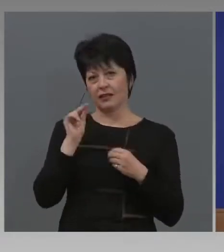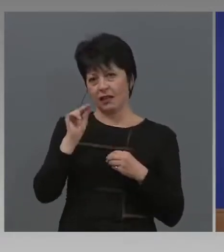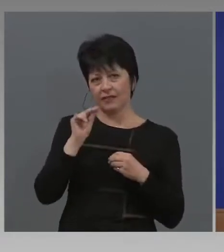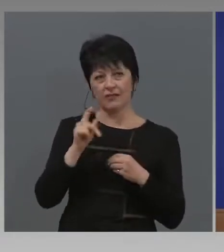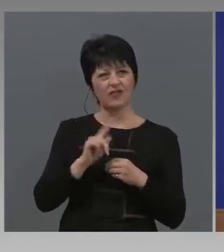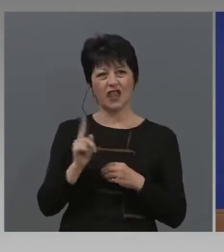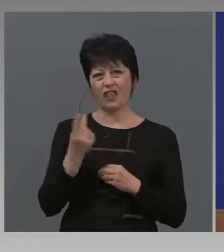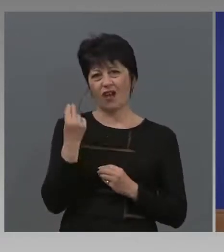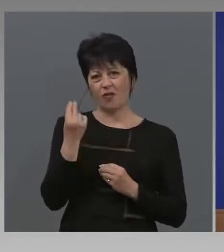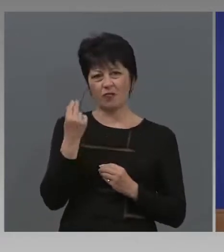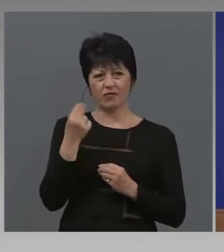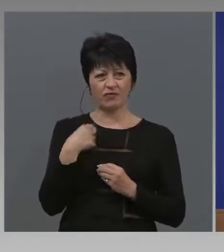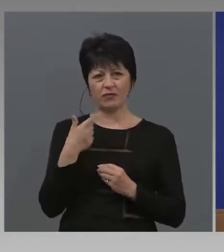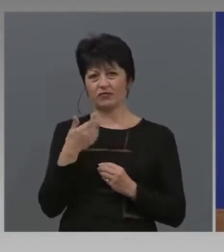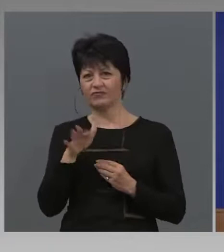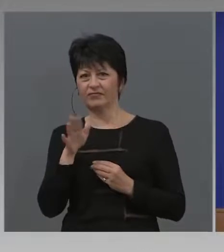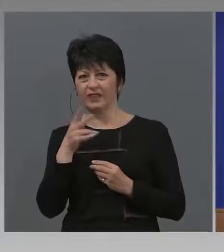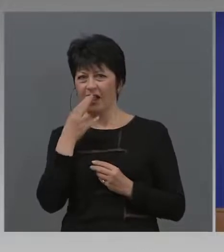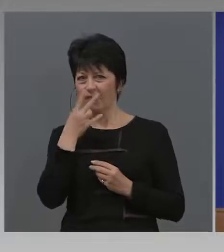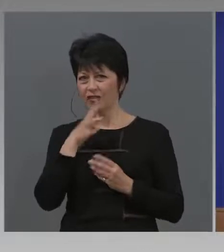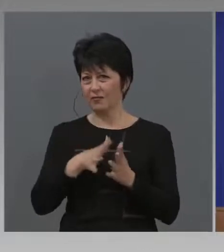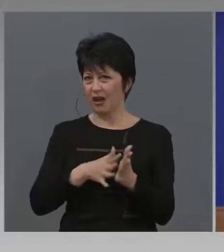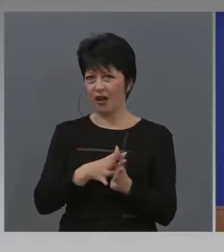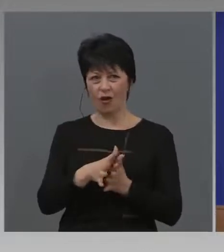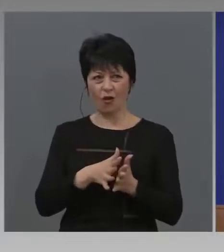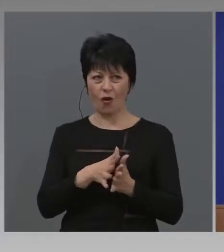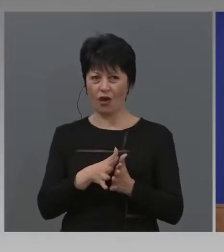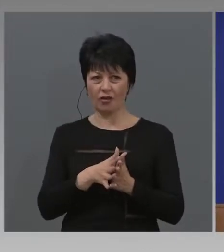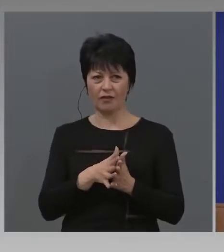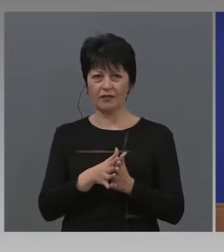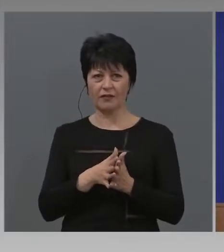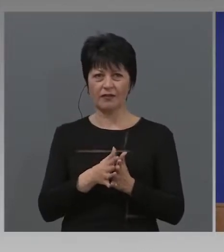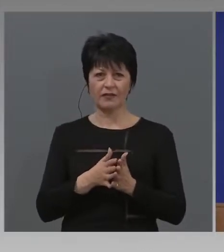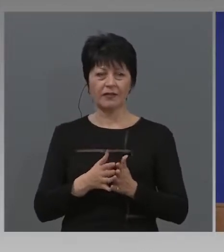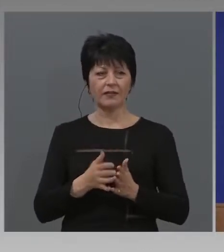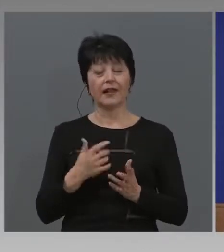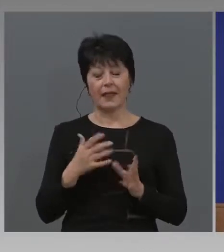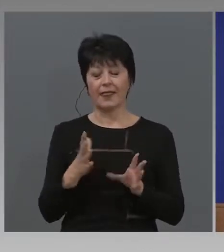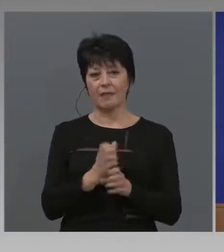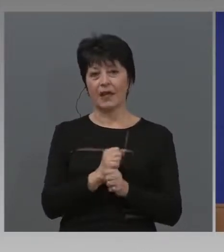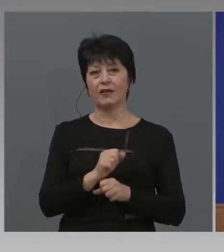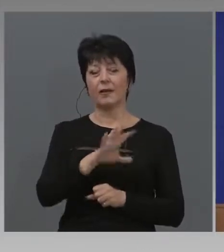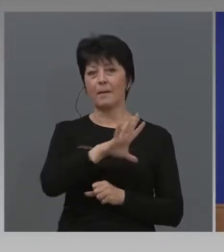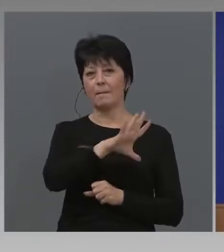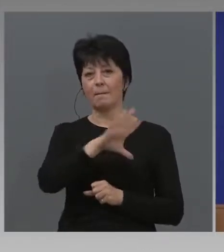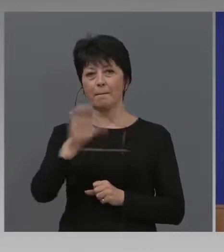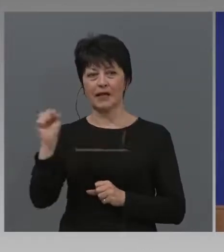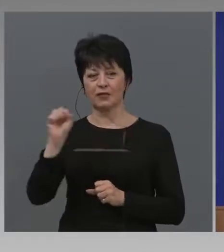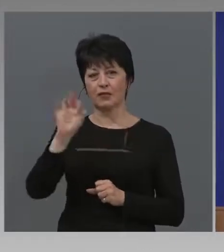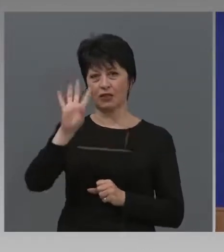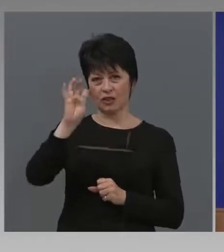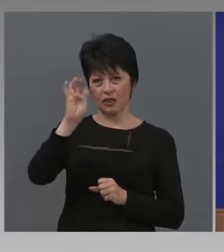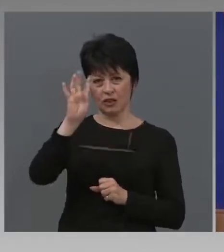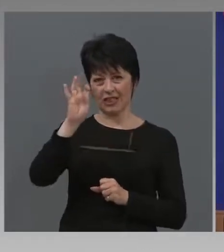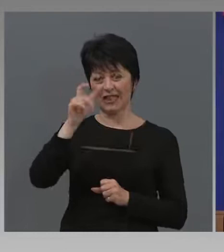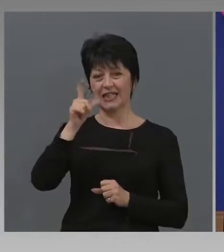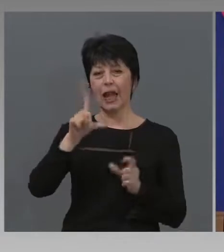хората с ето го, намери го, 540 милиарда евро.